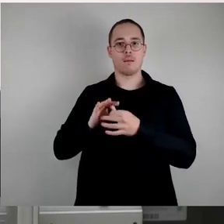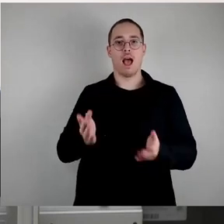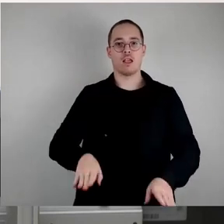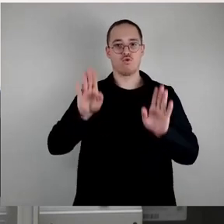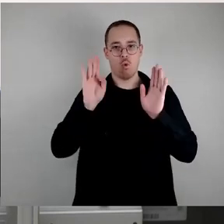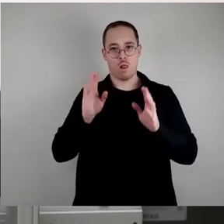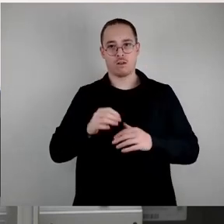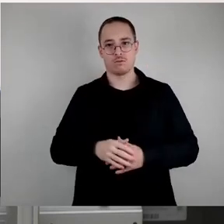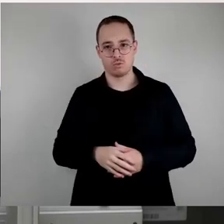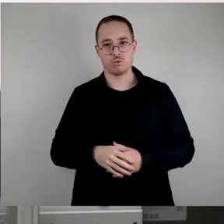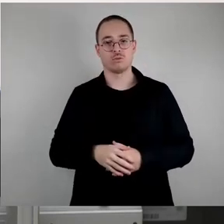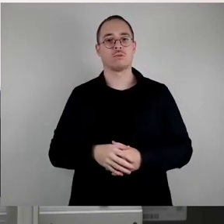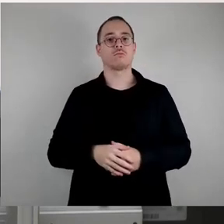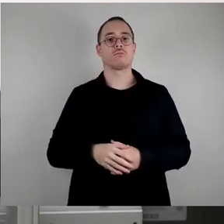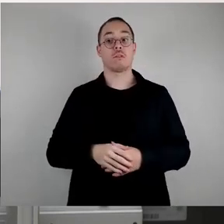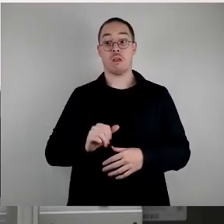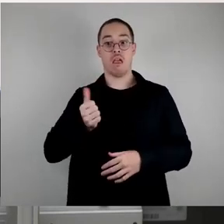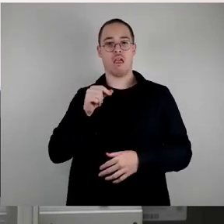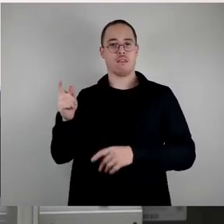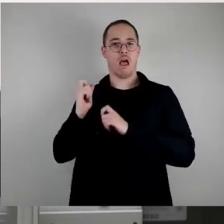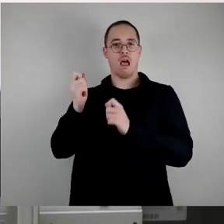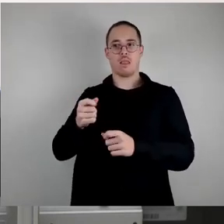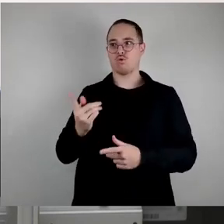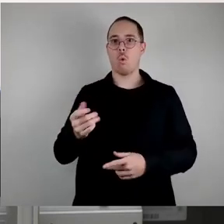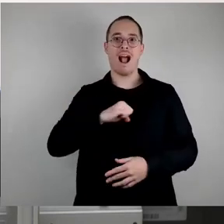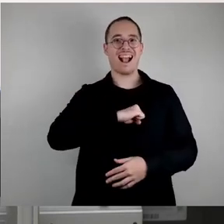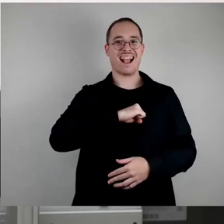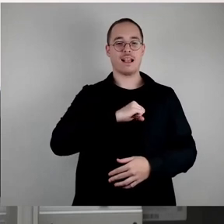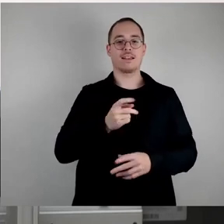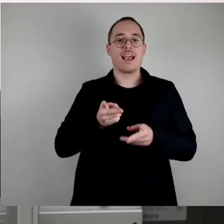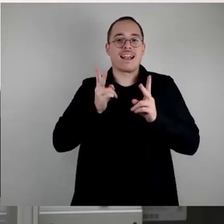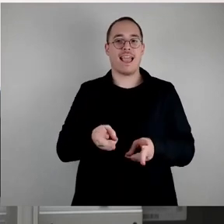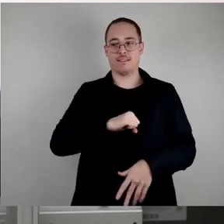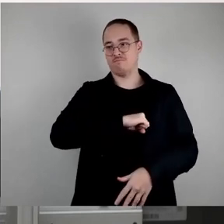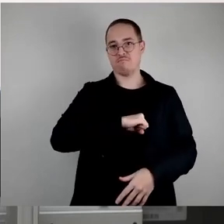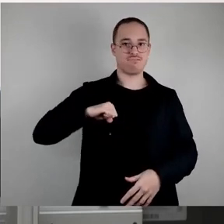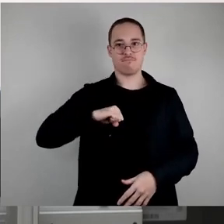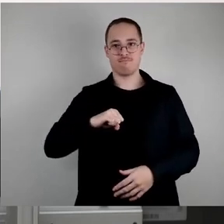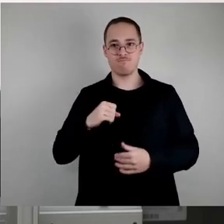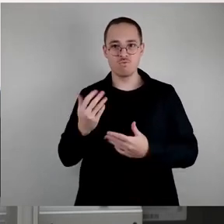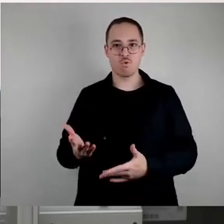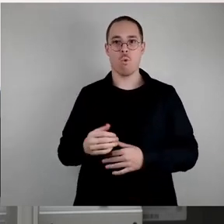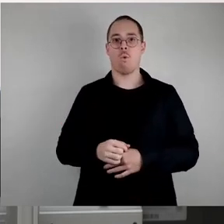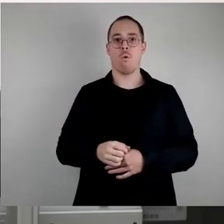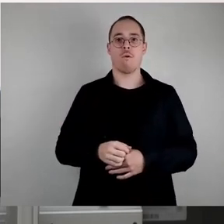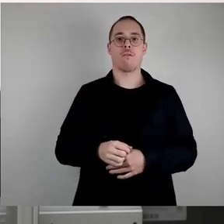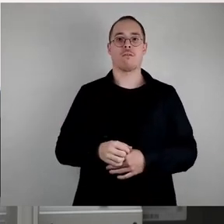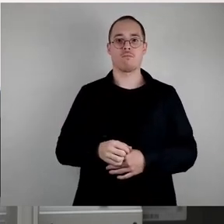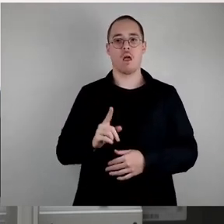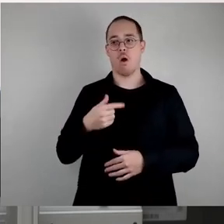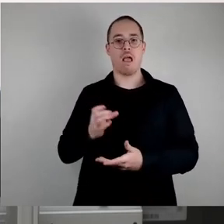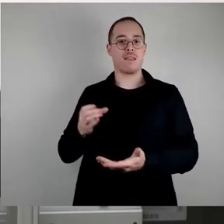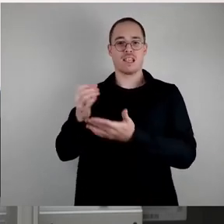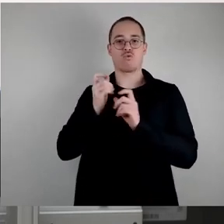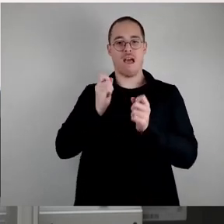in Teilen rechtswidrig, unbestimmt und schon erledigt. Und auch mit Ihrem Ersetzungsantrag ist das nicht viel besser geworden. Und Sie